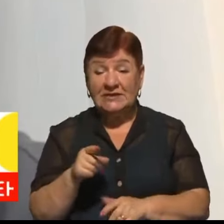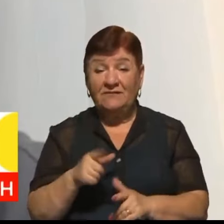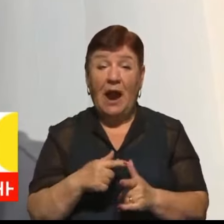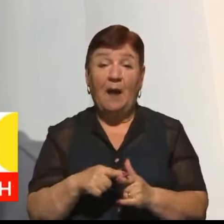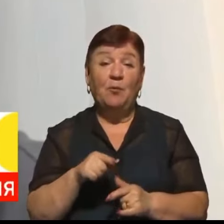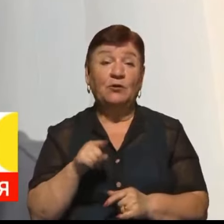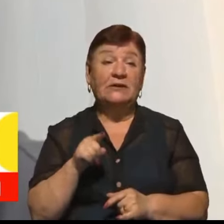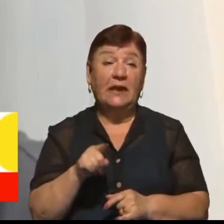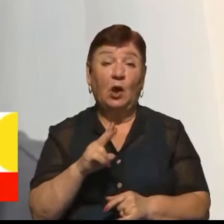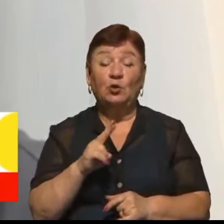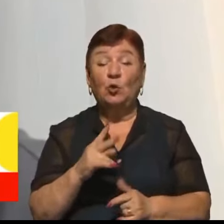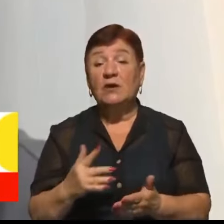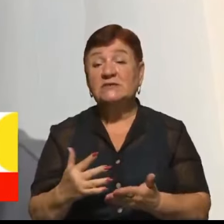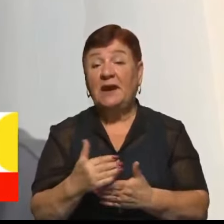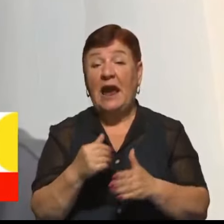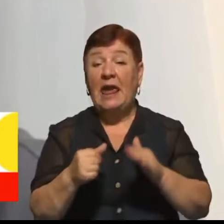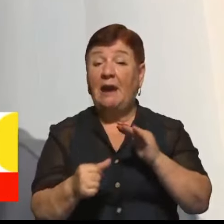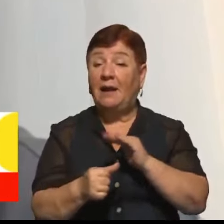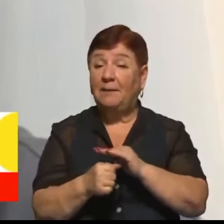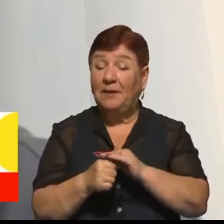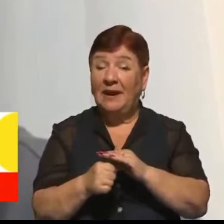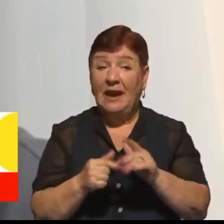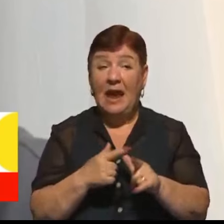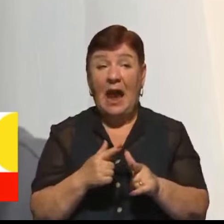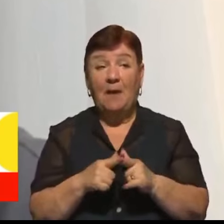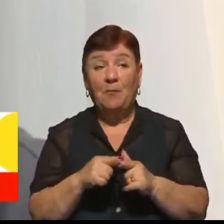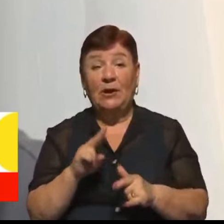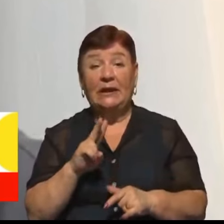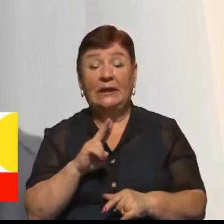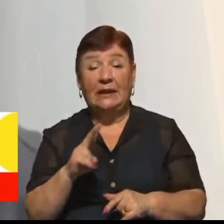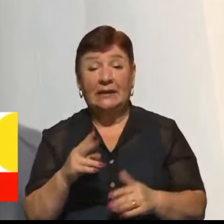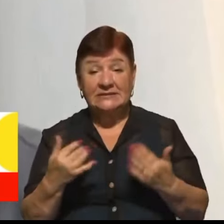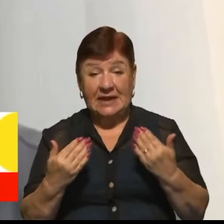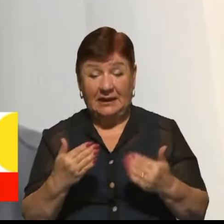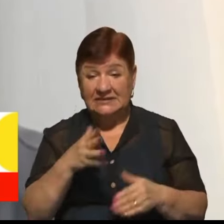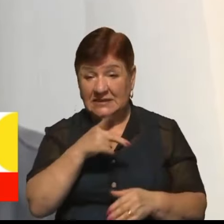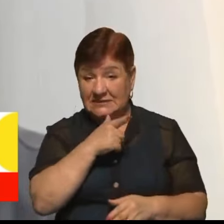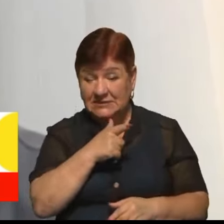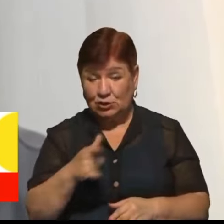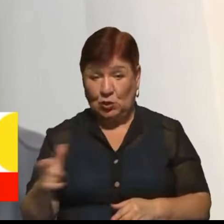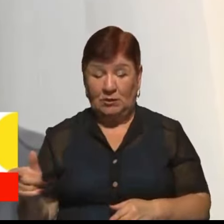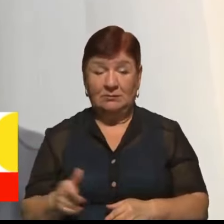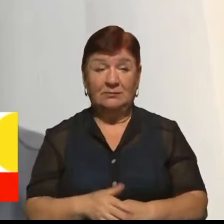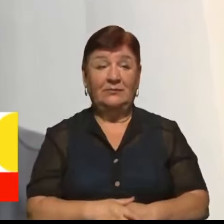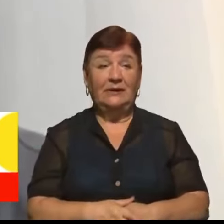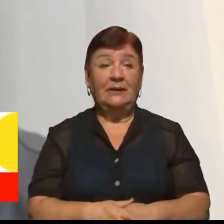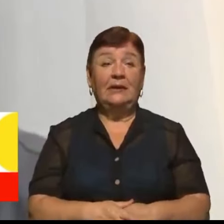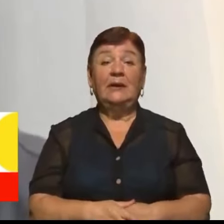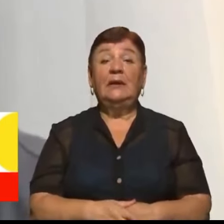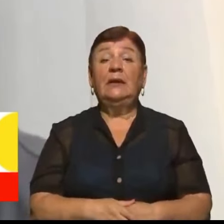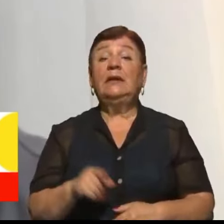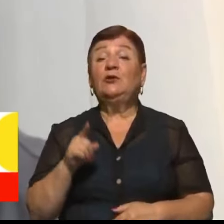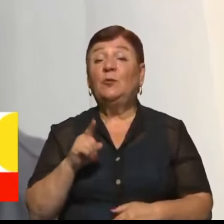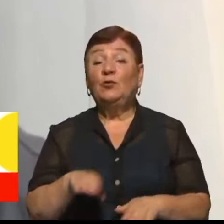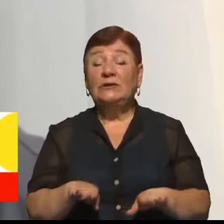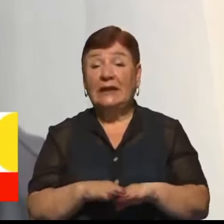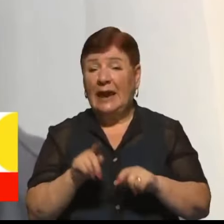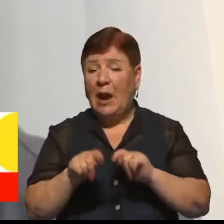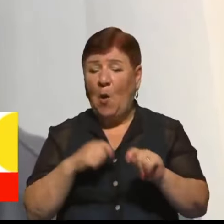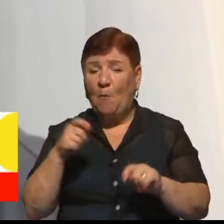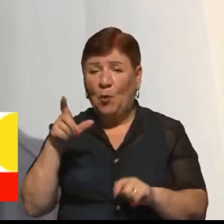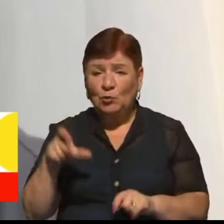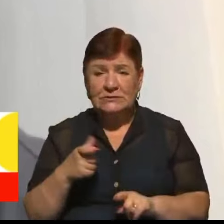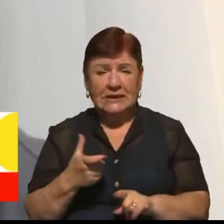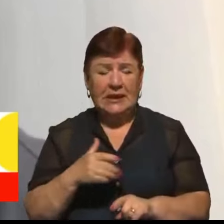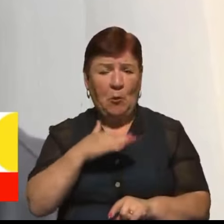наприклад, збирає гриби або дикороси, яких зараз якраз сезон. І тому таких порушників досить